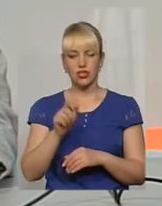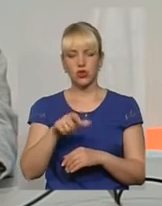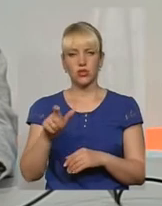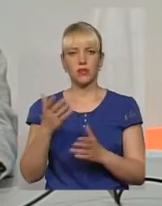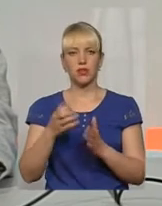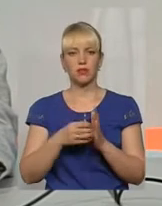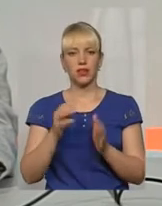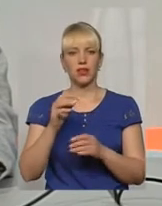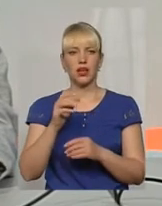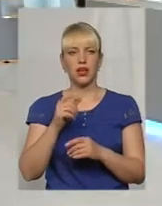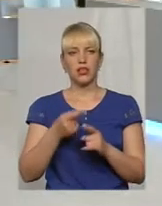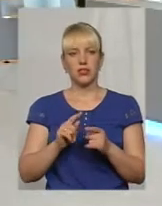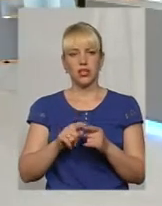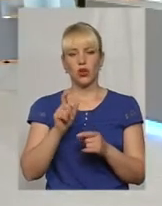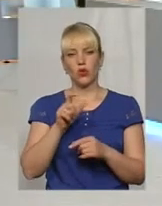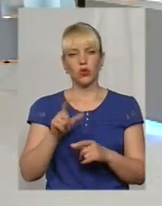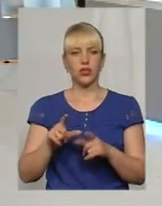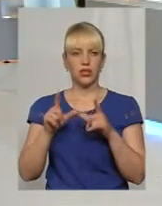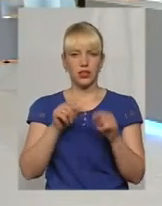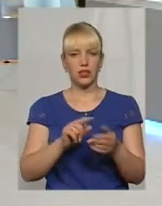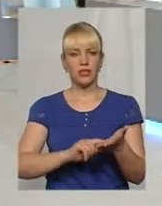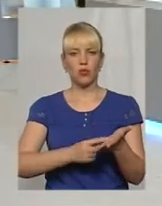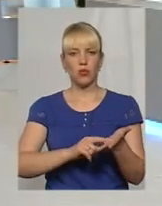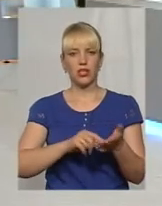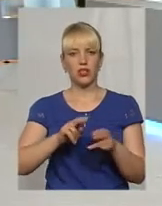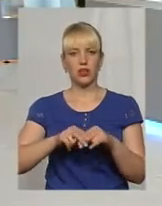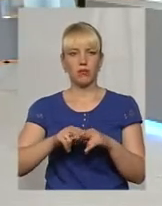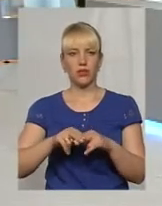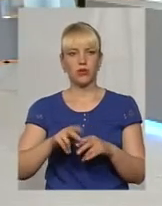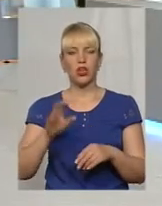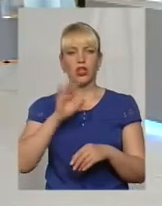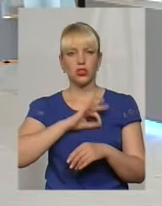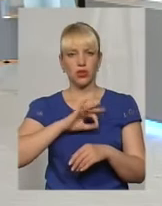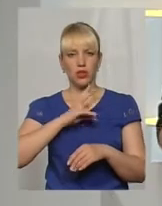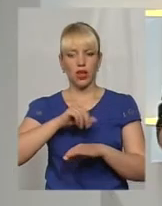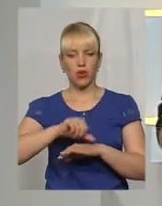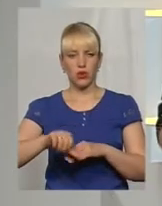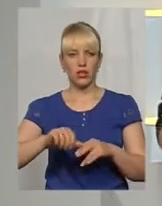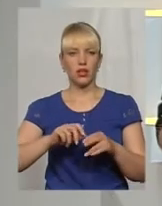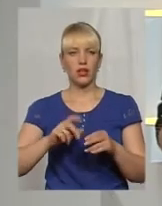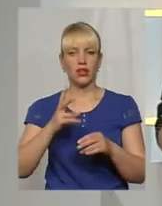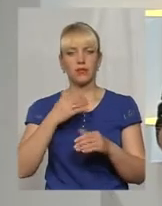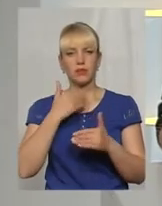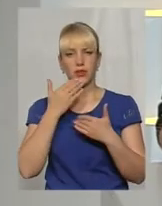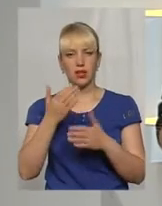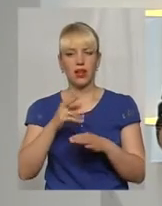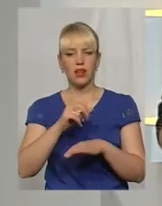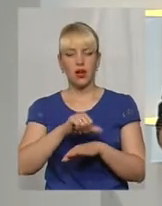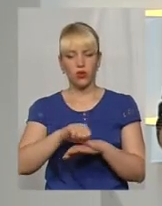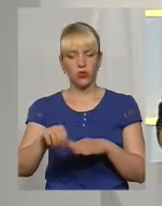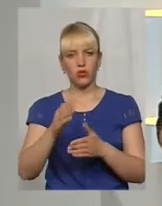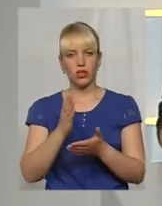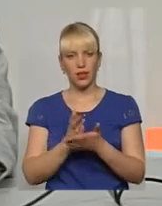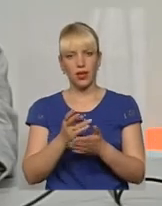саме в'їздили за наявності біометричного паспорту. Скористалися на кордонах зараз, стоять черги? Не можу вам